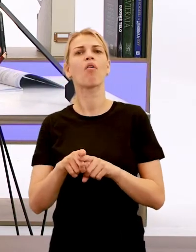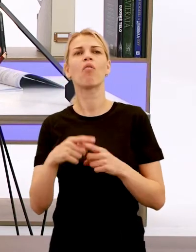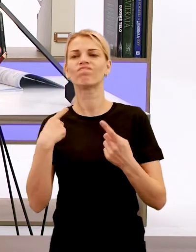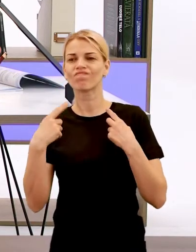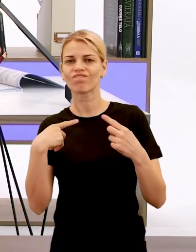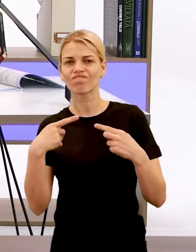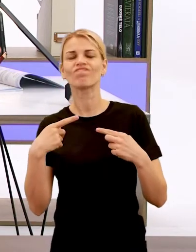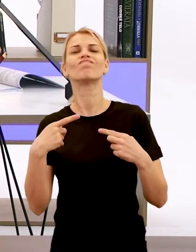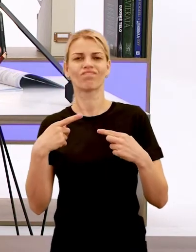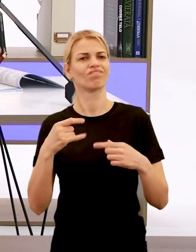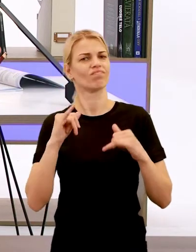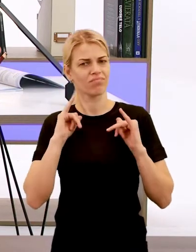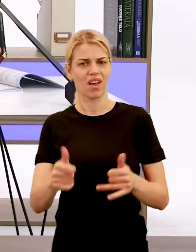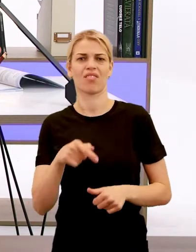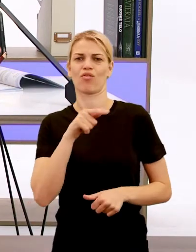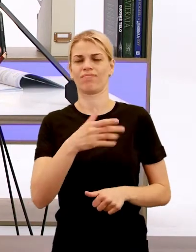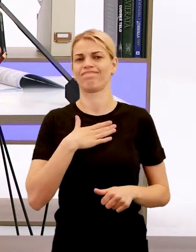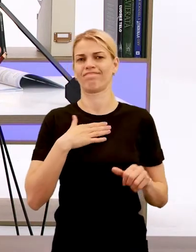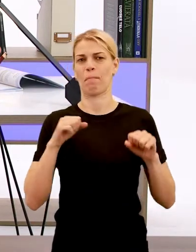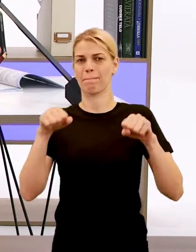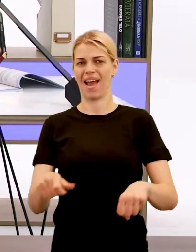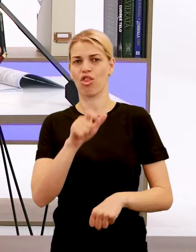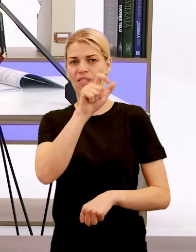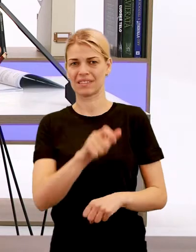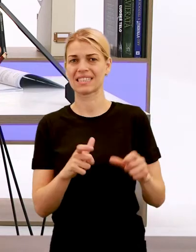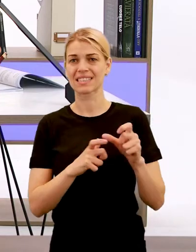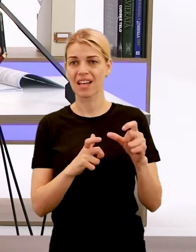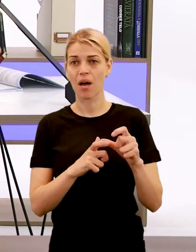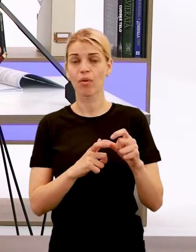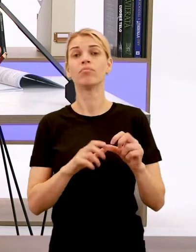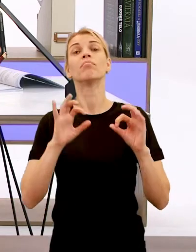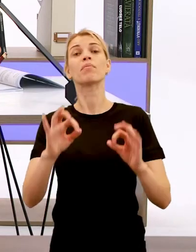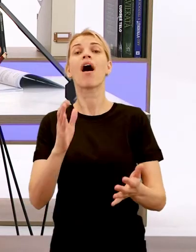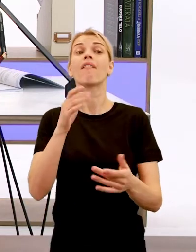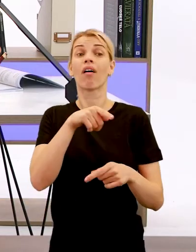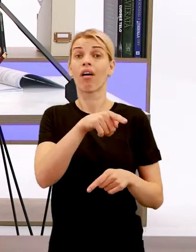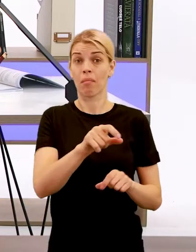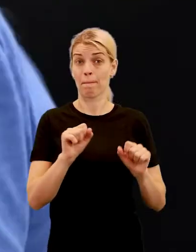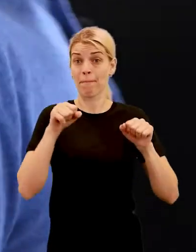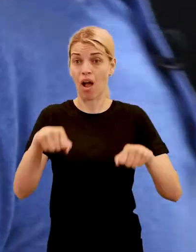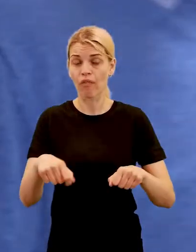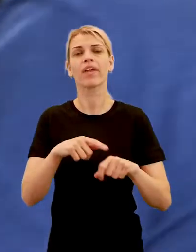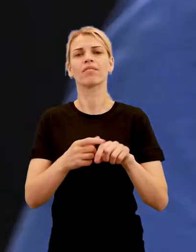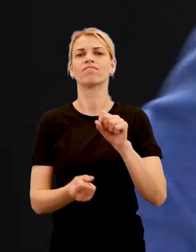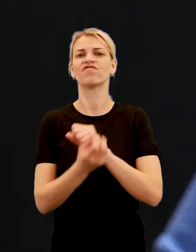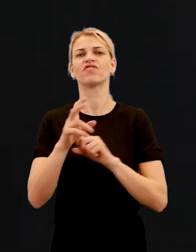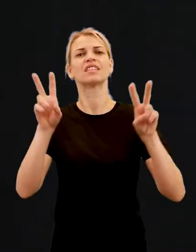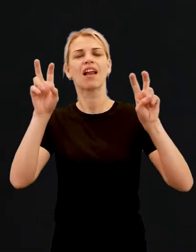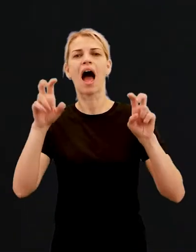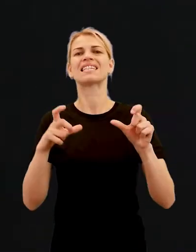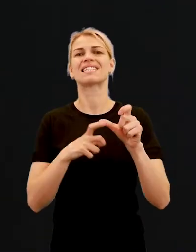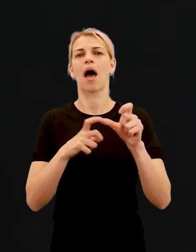to bude ich panovník, tak vznikla Samová ríša. Samová ríša